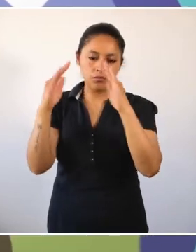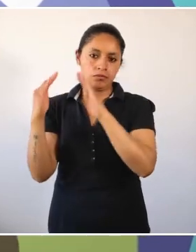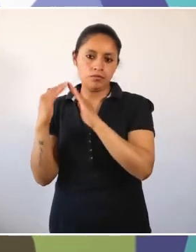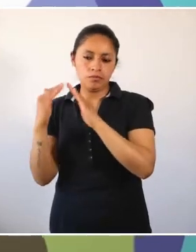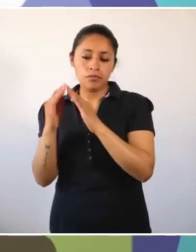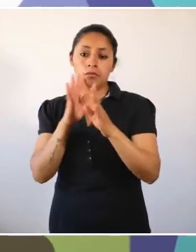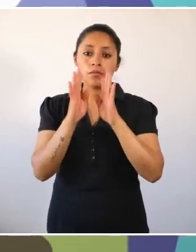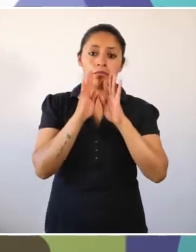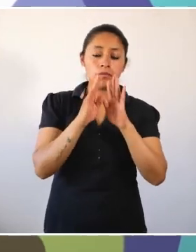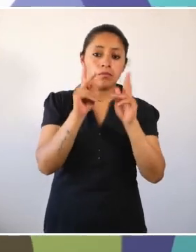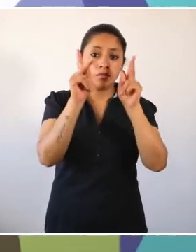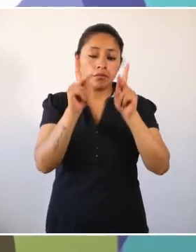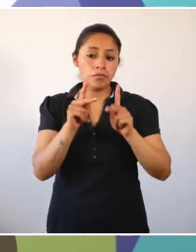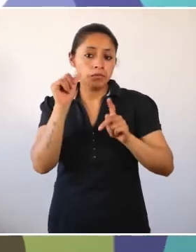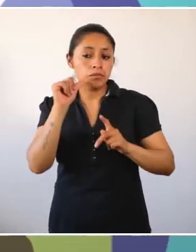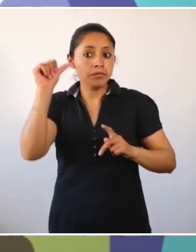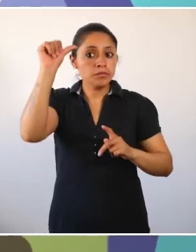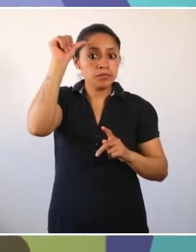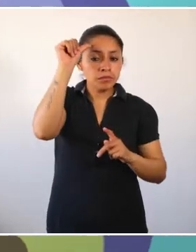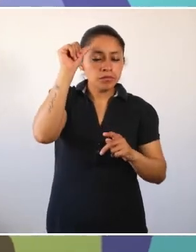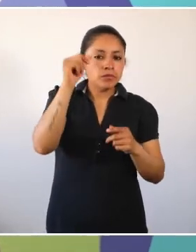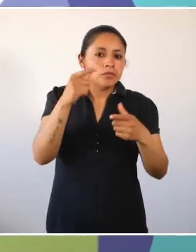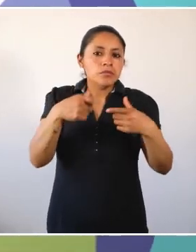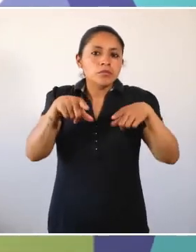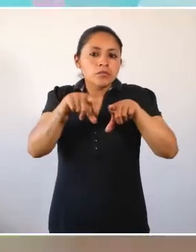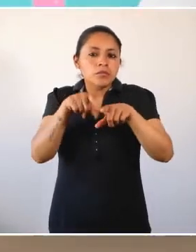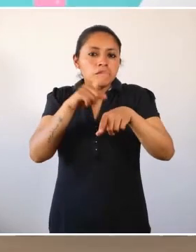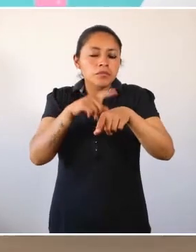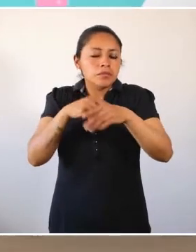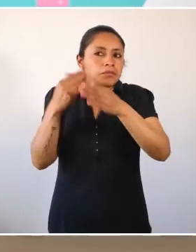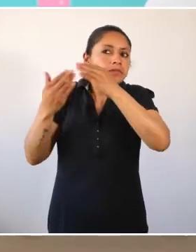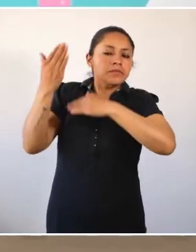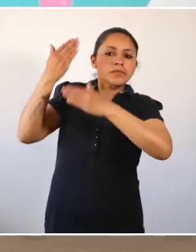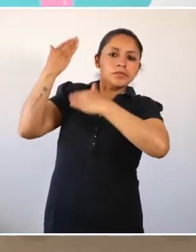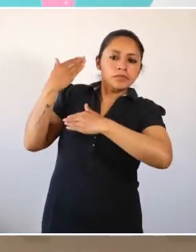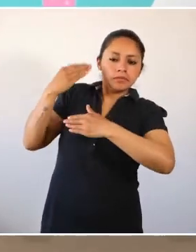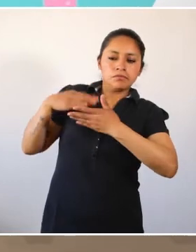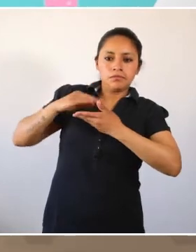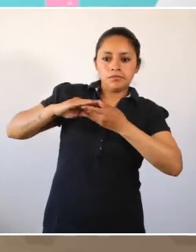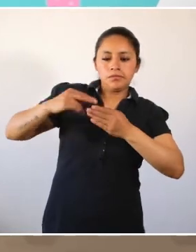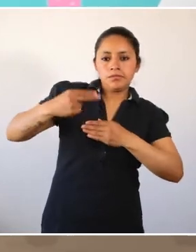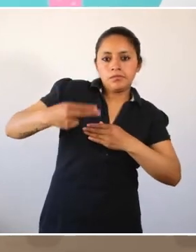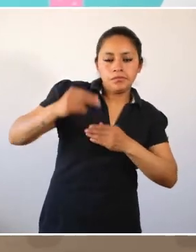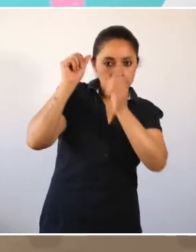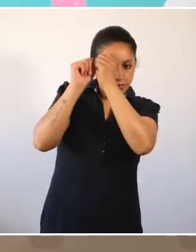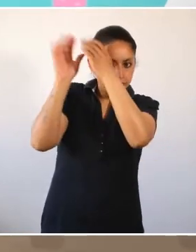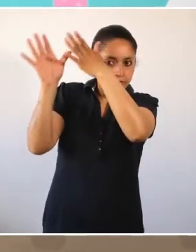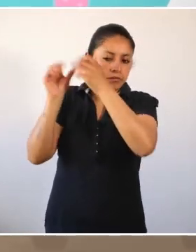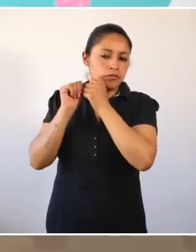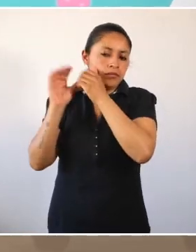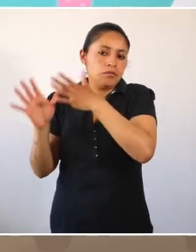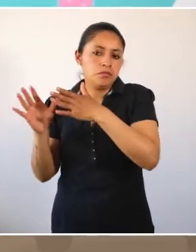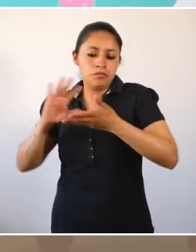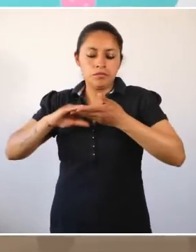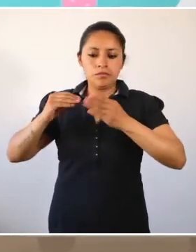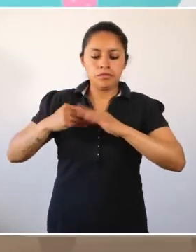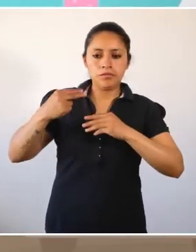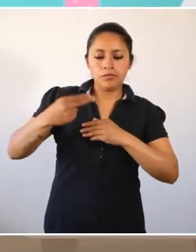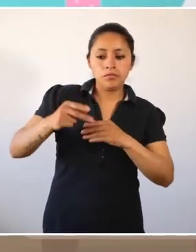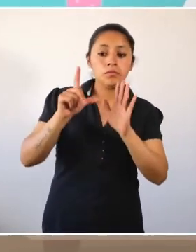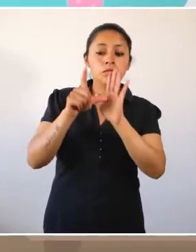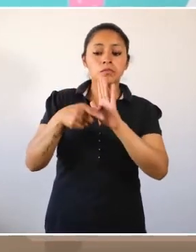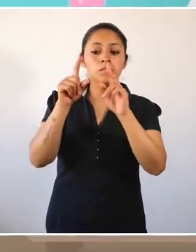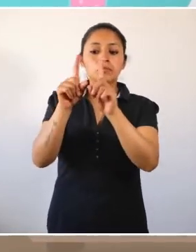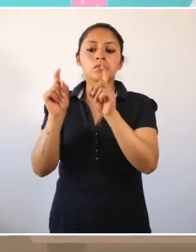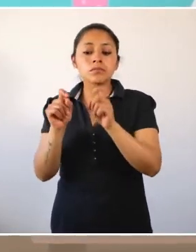istoria puri ikunata wulachcha. Jai takwenta chunku, jai mantaka tapuach, iachachus manachus alinta hape kanku. Sa kekui wawakuna